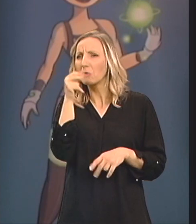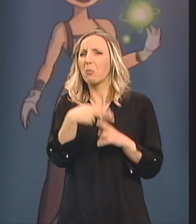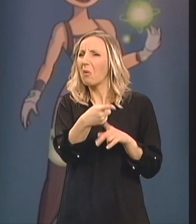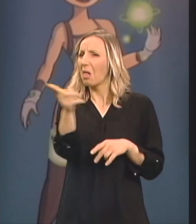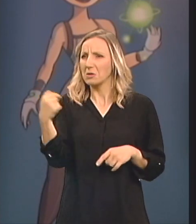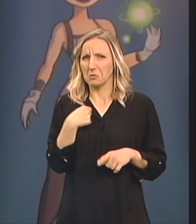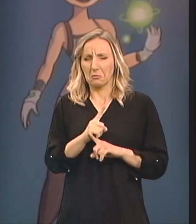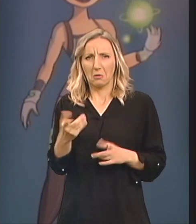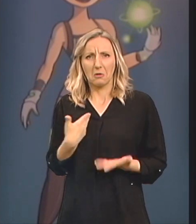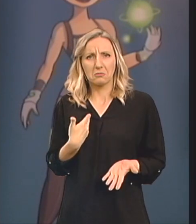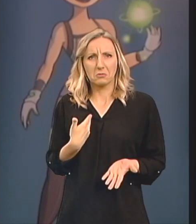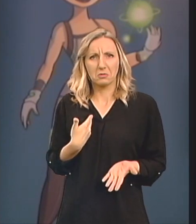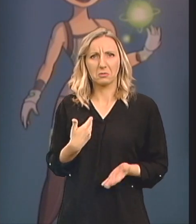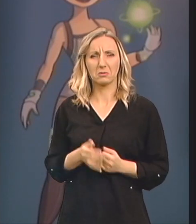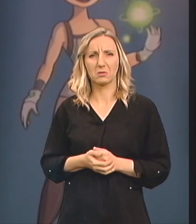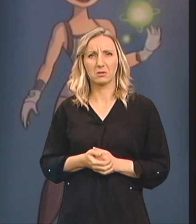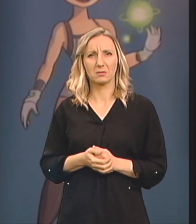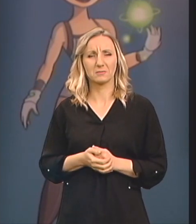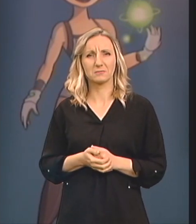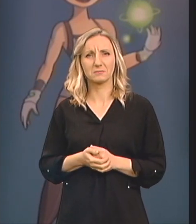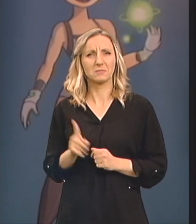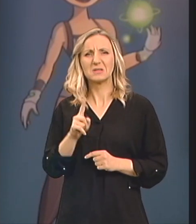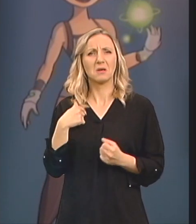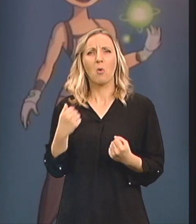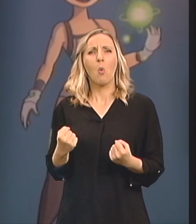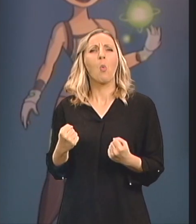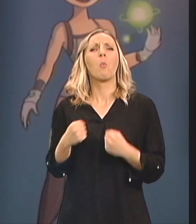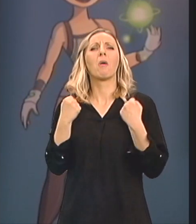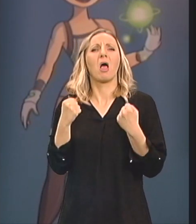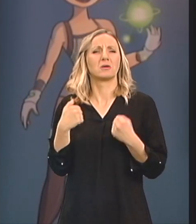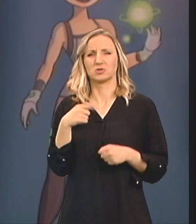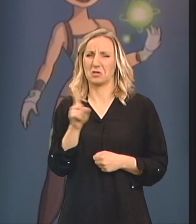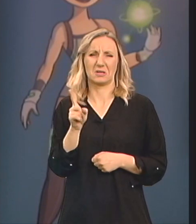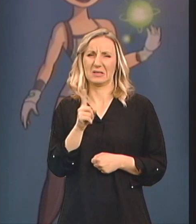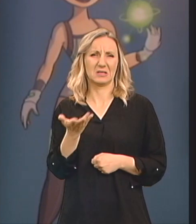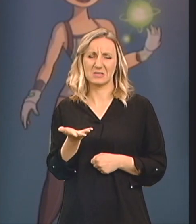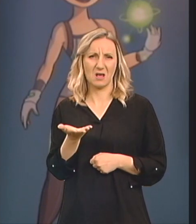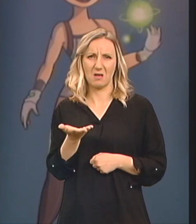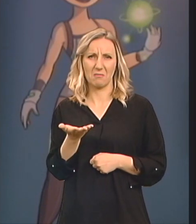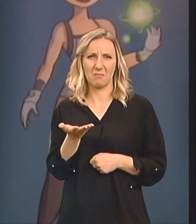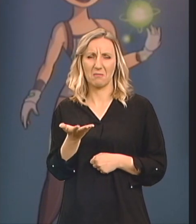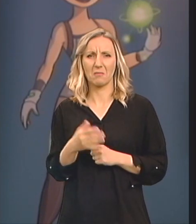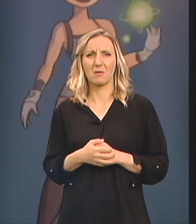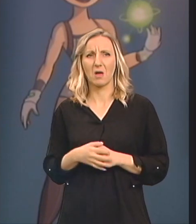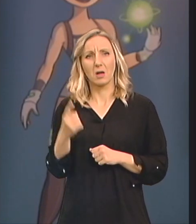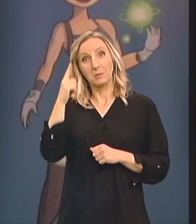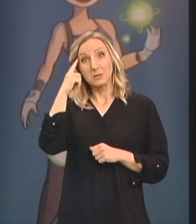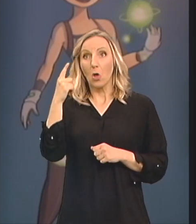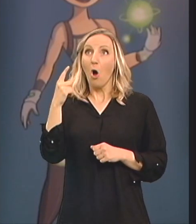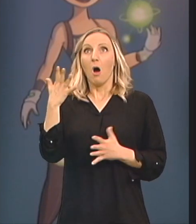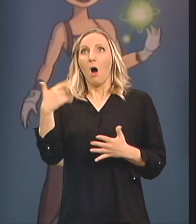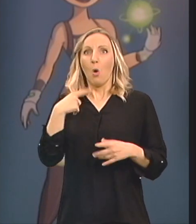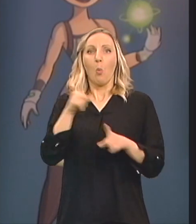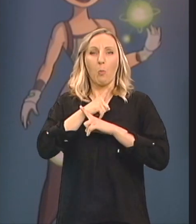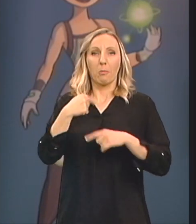Međutim Nisam se uplašila I nisam ni jednog momenta Nešto sad mislila Jao, ja ću da umrem